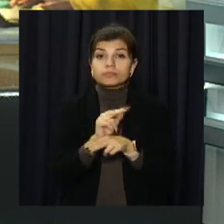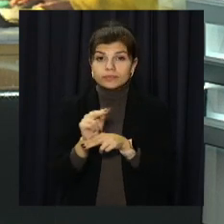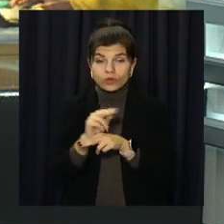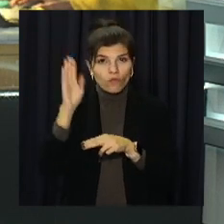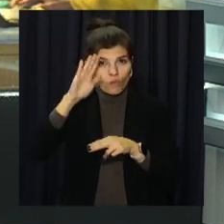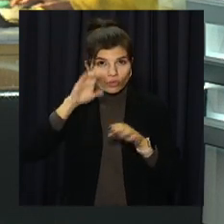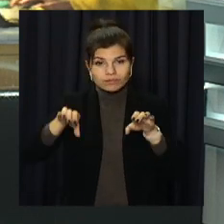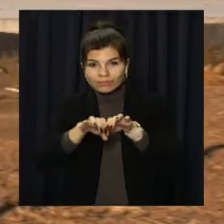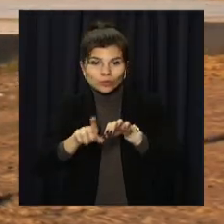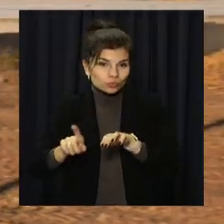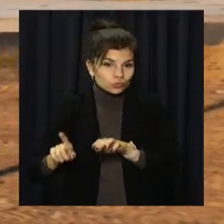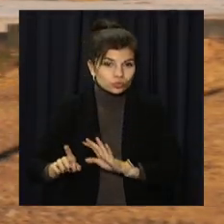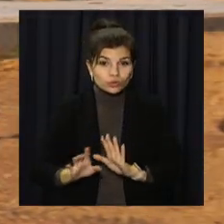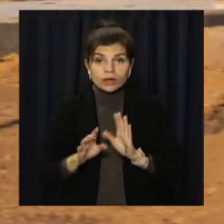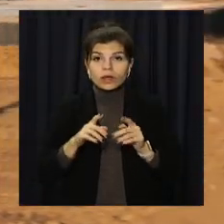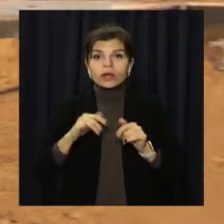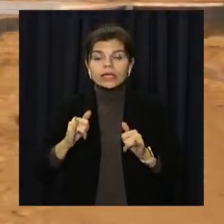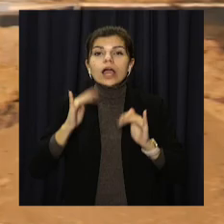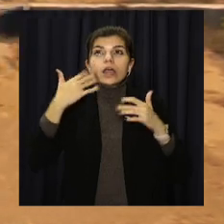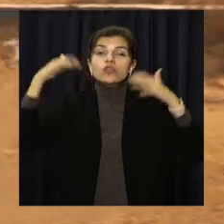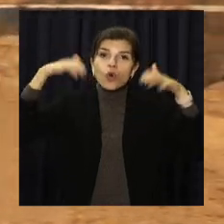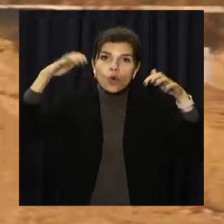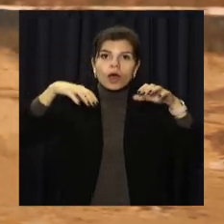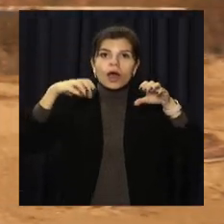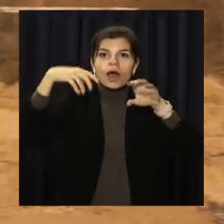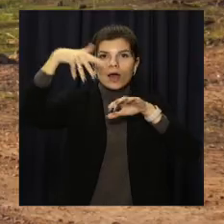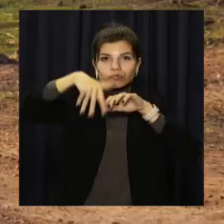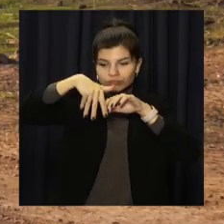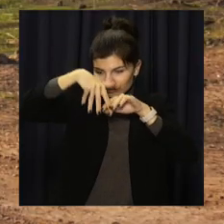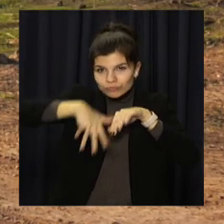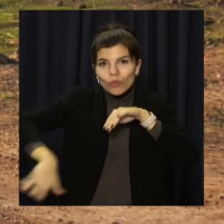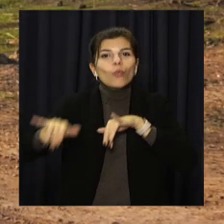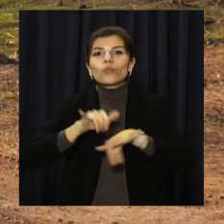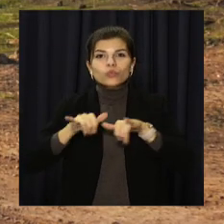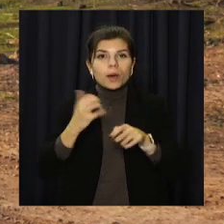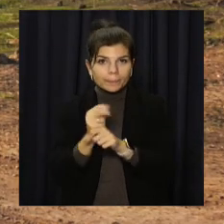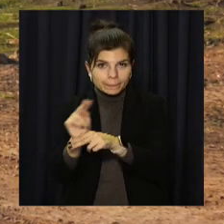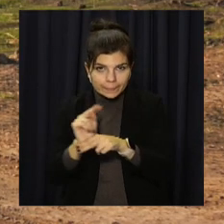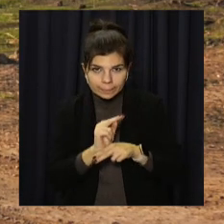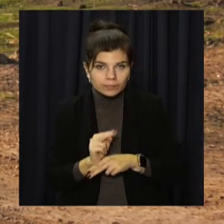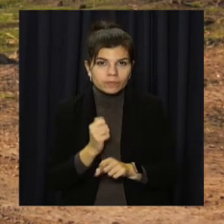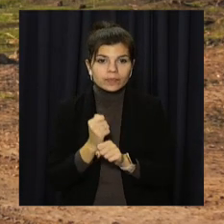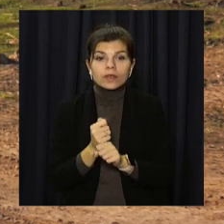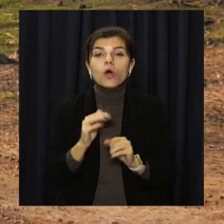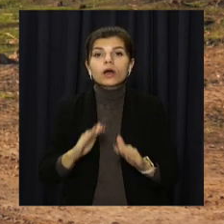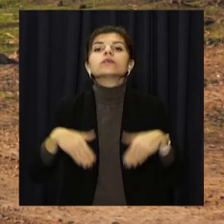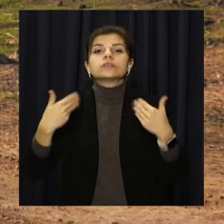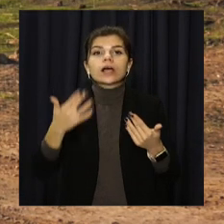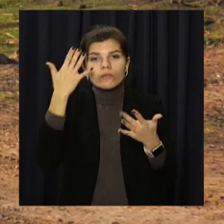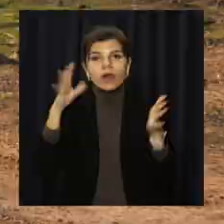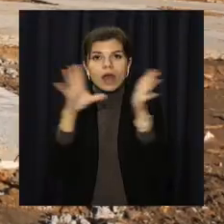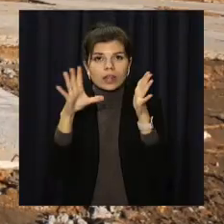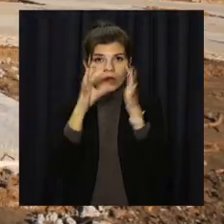водовідведення та облаштування зливової каналізації. На фініші – бетонування основних алеї. Наступний крок – зведення